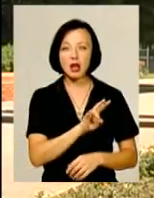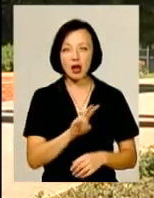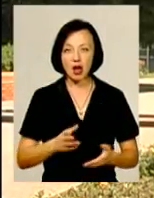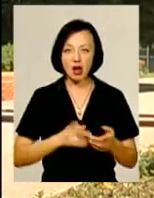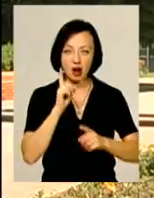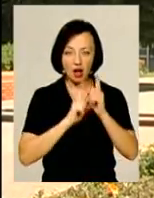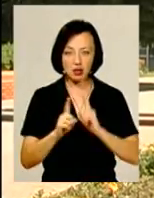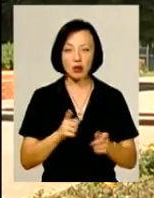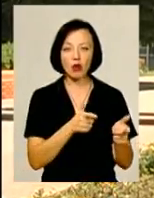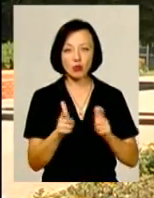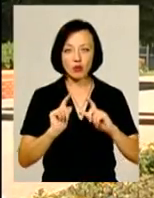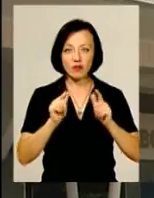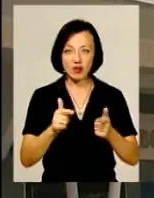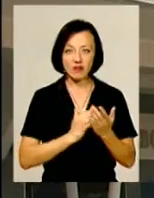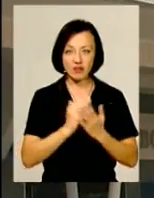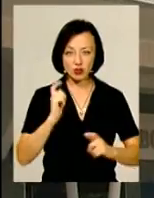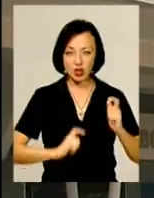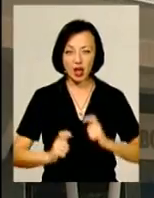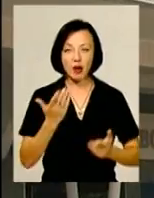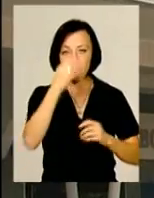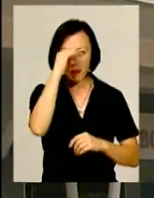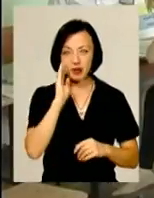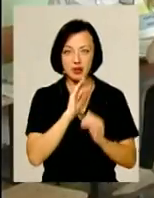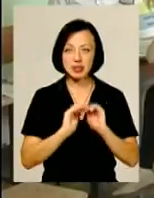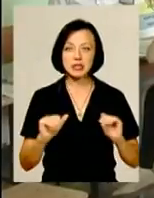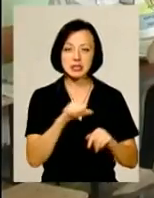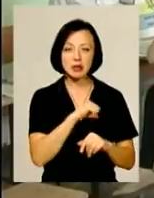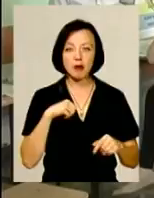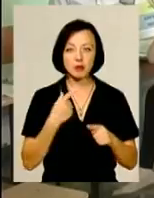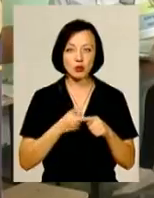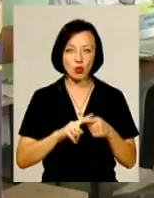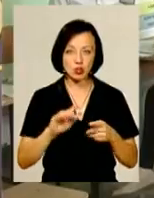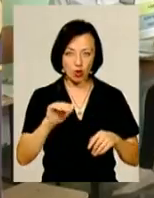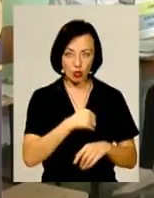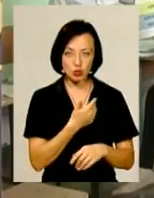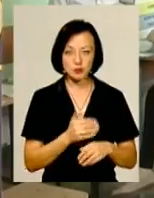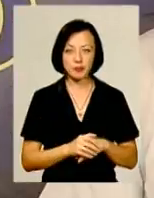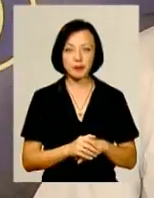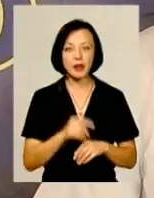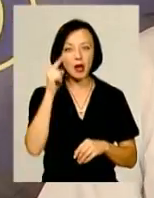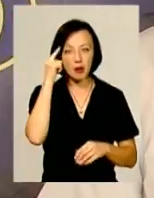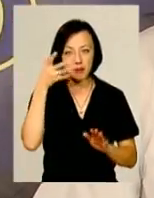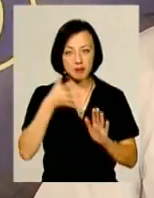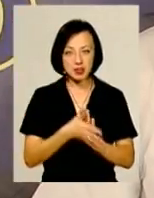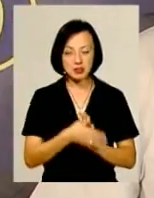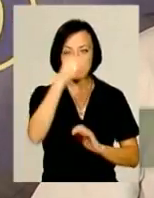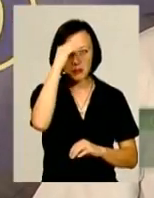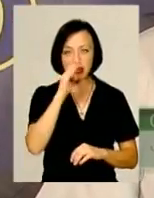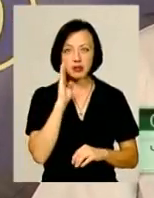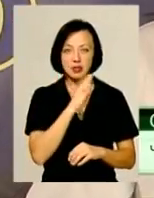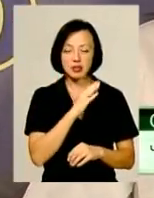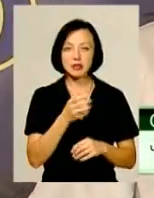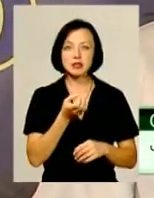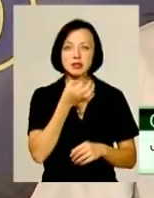у школи та виші, щоправда, лише у тому випадку, коли батьки та діти самі цього захочуть. Мислячі батьки залюбки віддають своїх